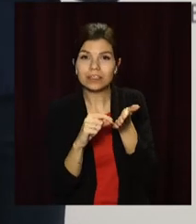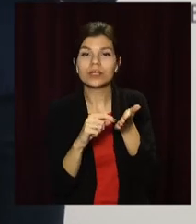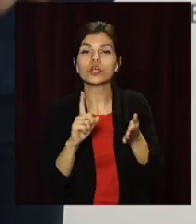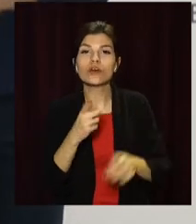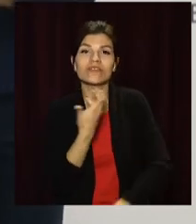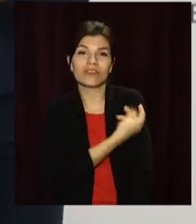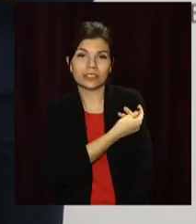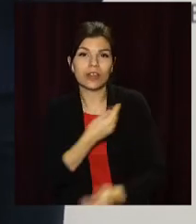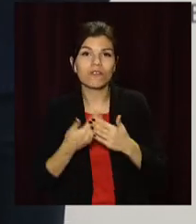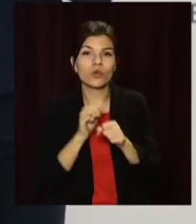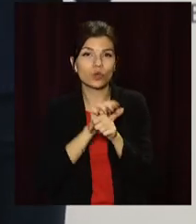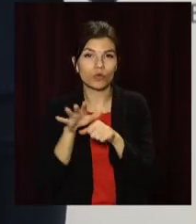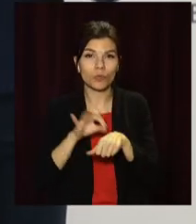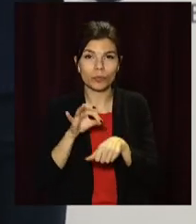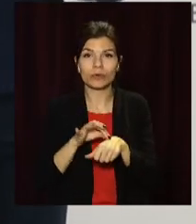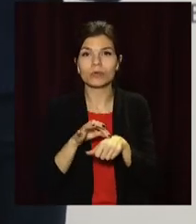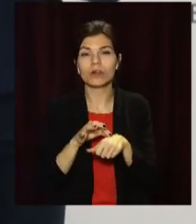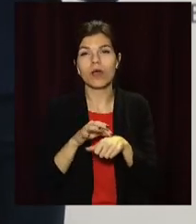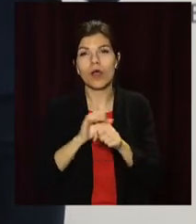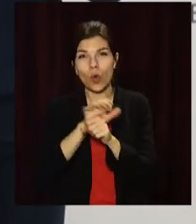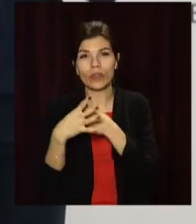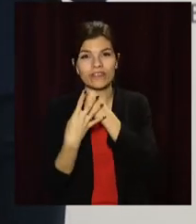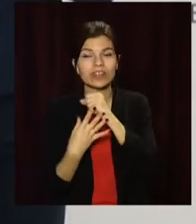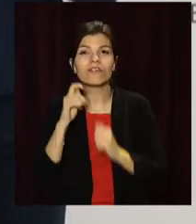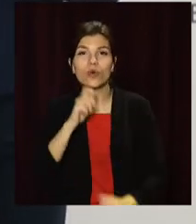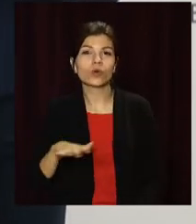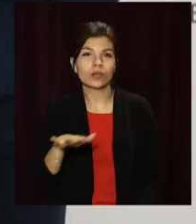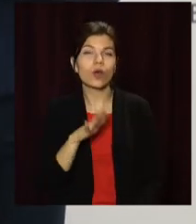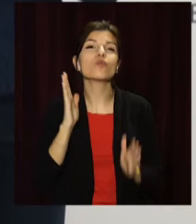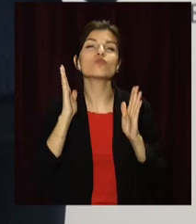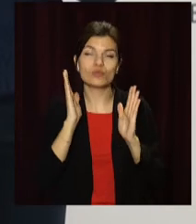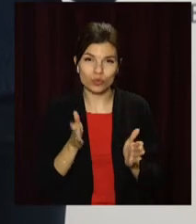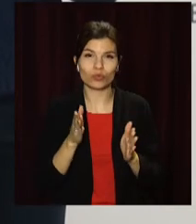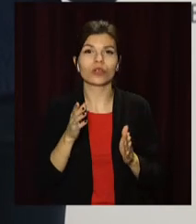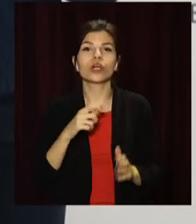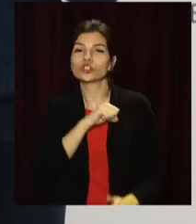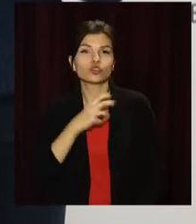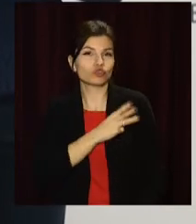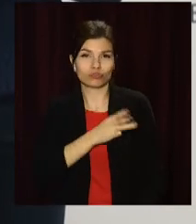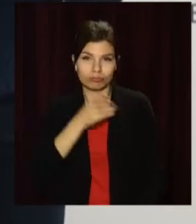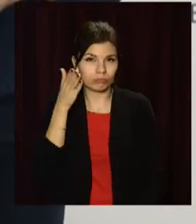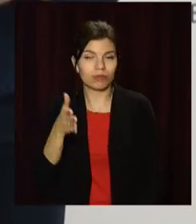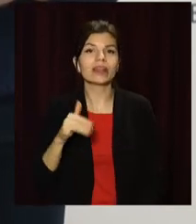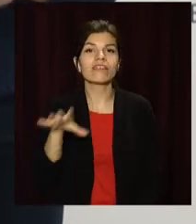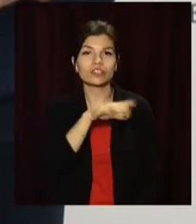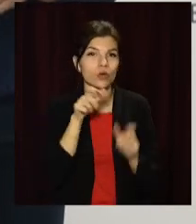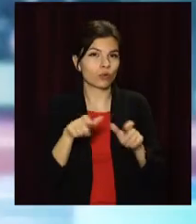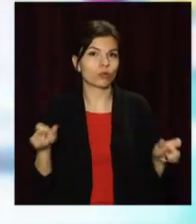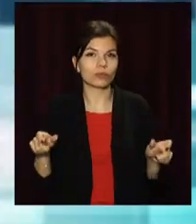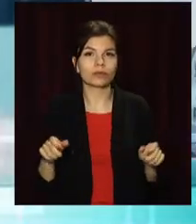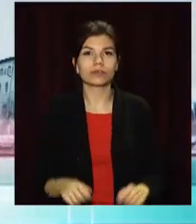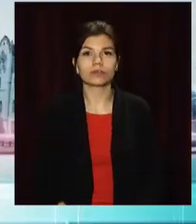вакцинація від коронавірусної хвороби, COVID-19 в Україні, буде добровільною для усіх громадян.